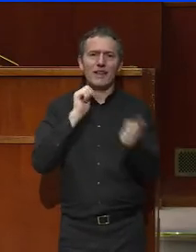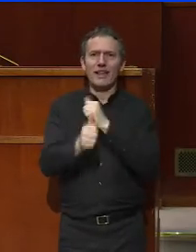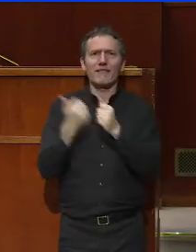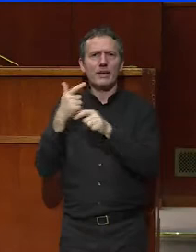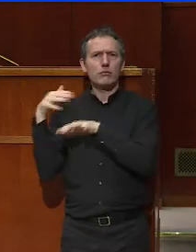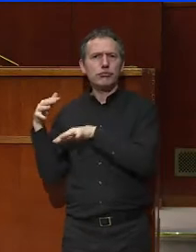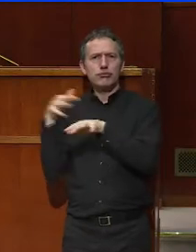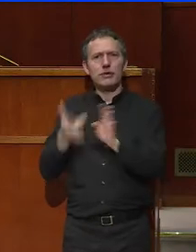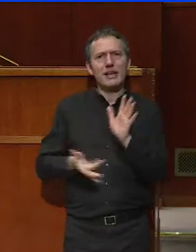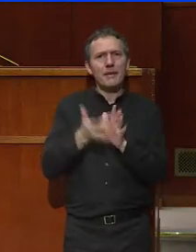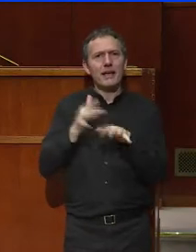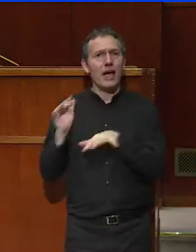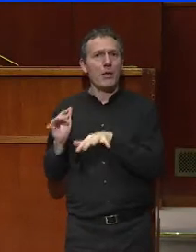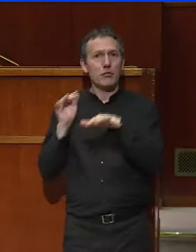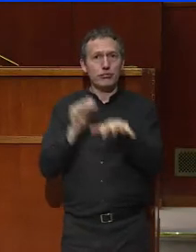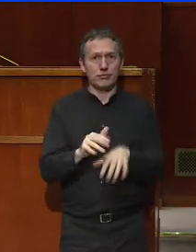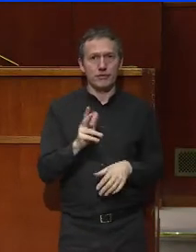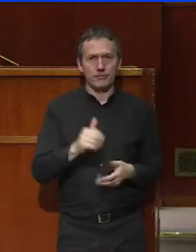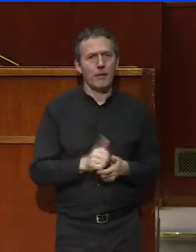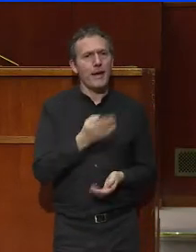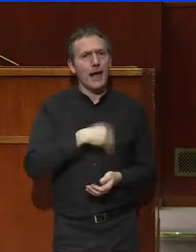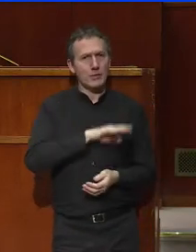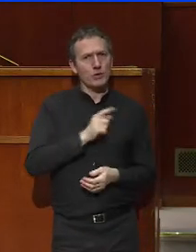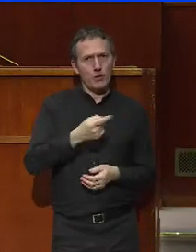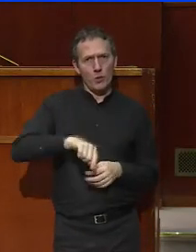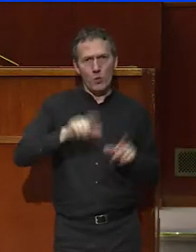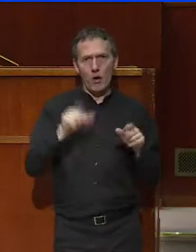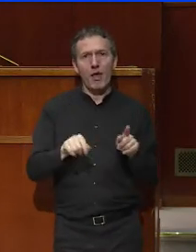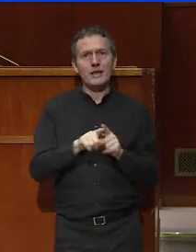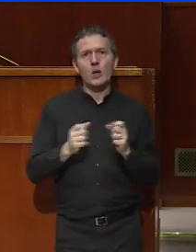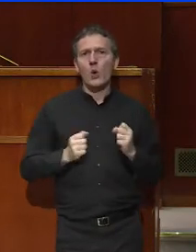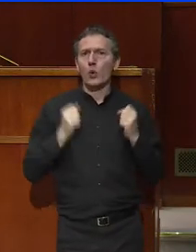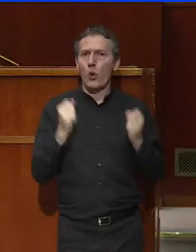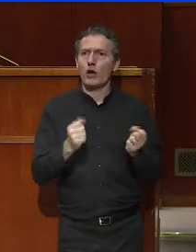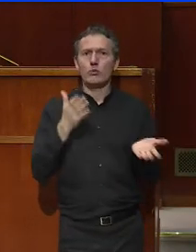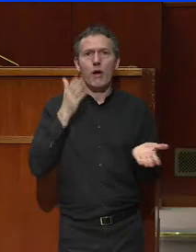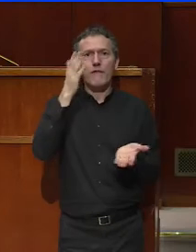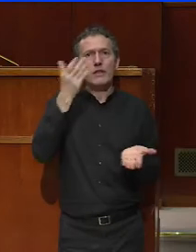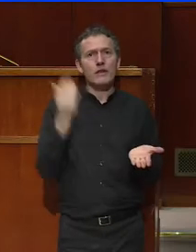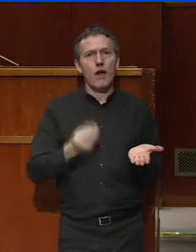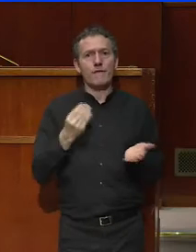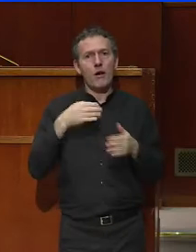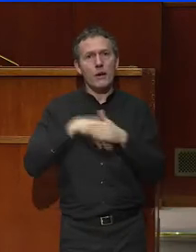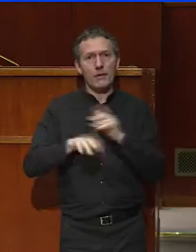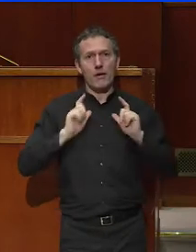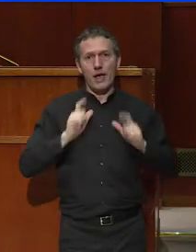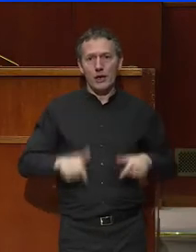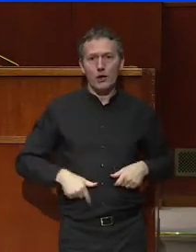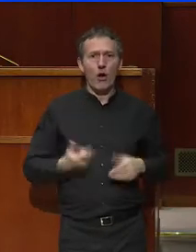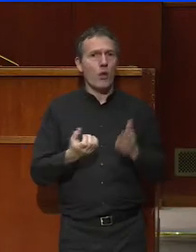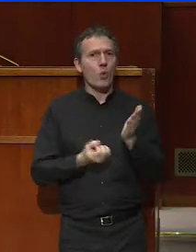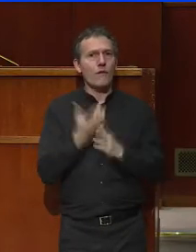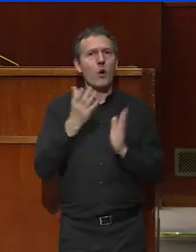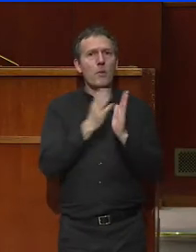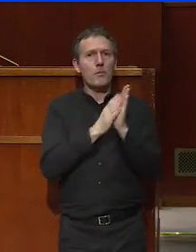être fidèle à nos idéaux comme à nos responsabilités, courage de préparer l'avenir de nos enfants en refondant l'école, en rénovant notre modèle